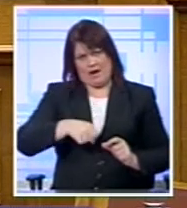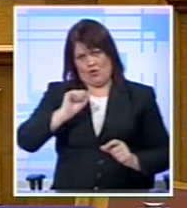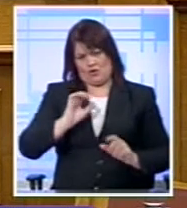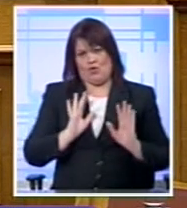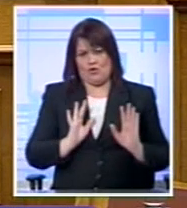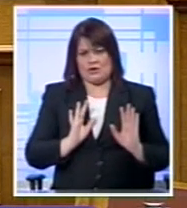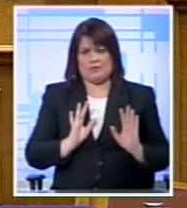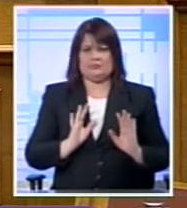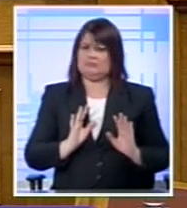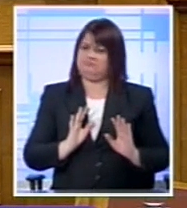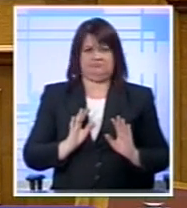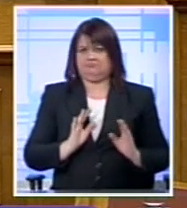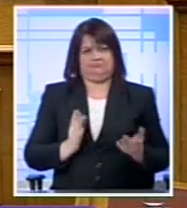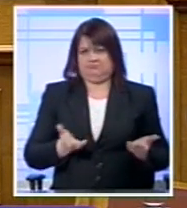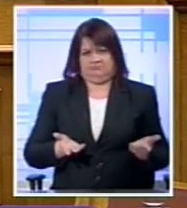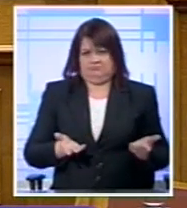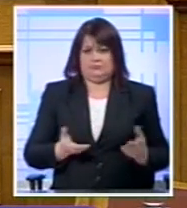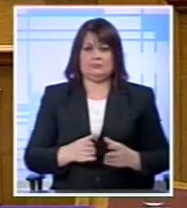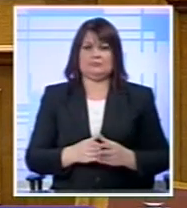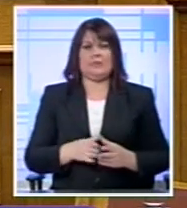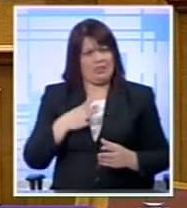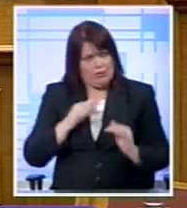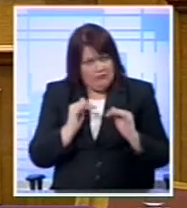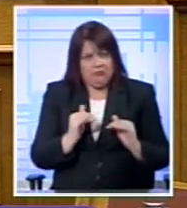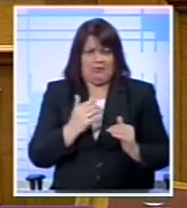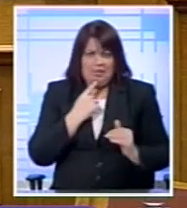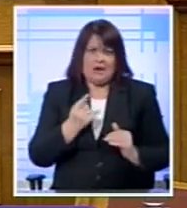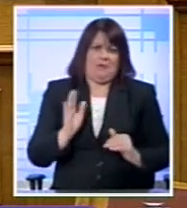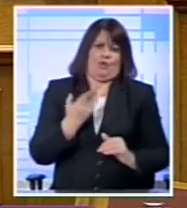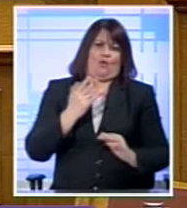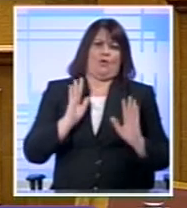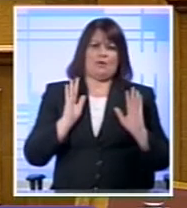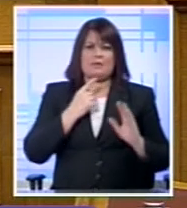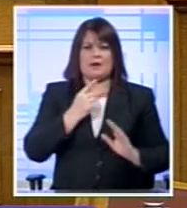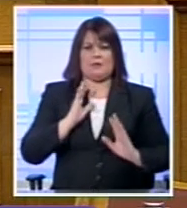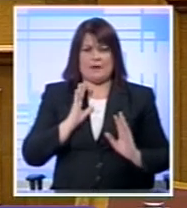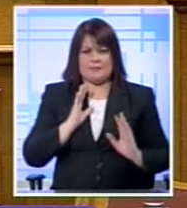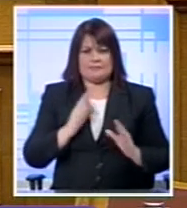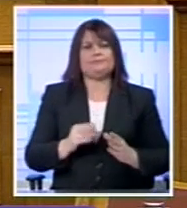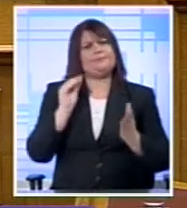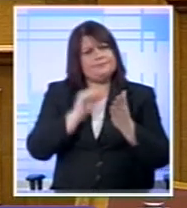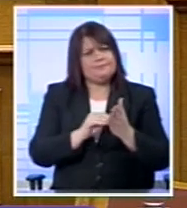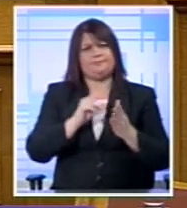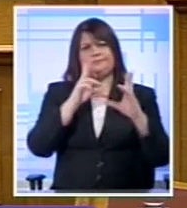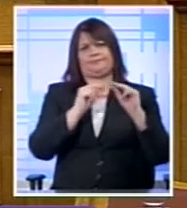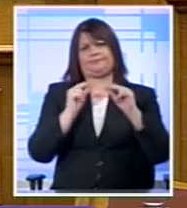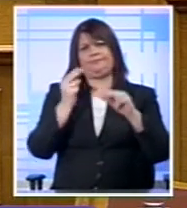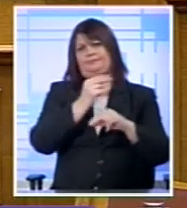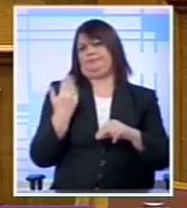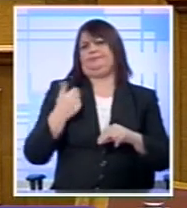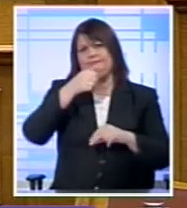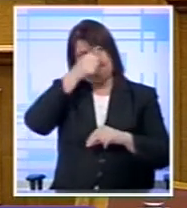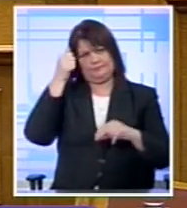διάψευστεί Όπως και σήμερα και χθες Και ξανά είχαμε την κουβέντα αυτή Στις αρχές του καλοκαιριού